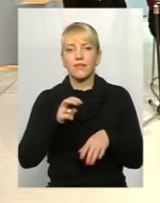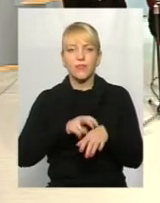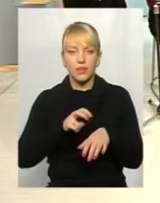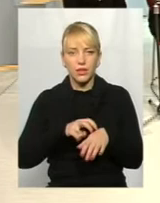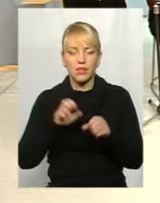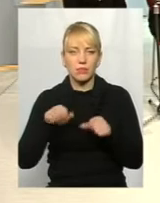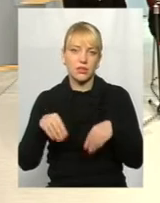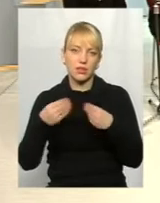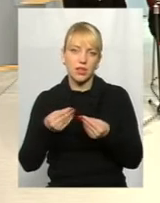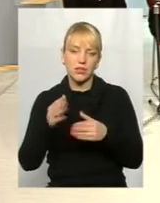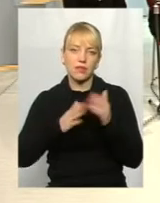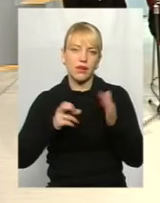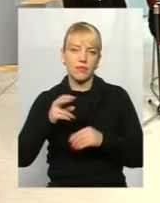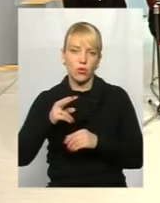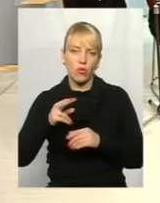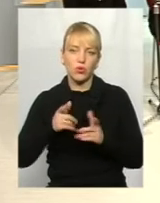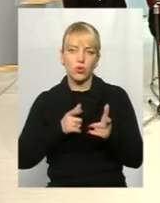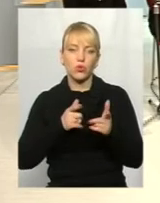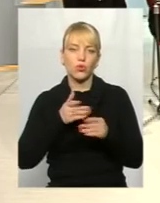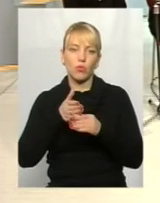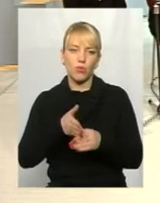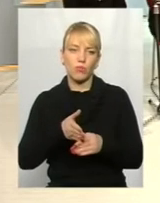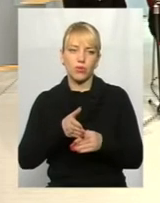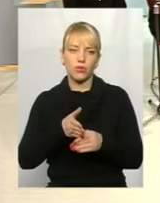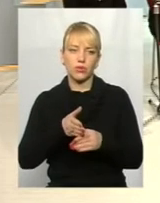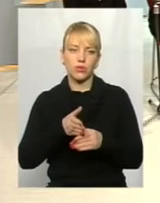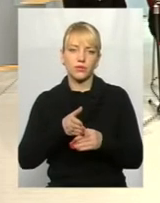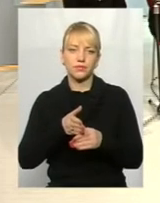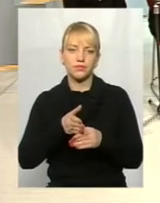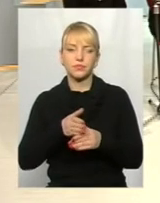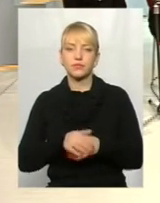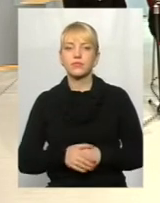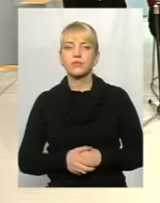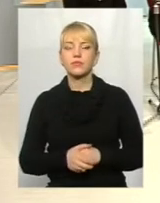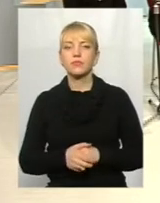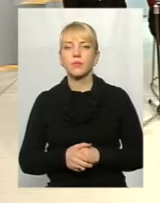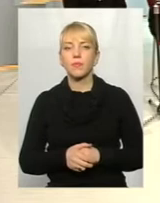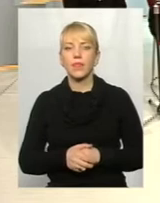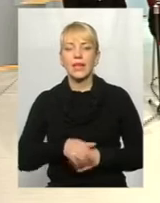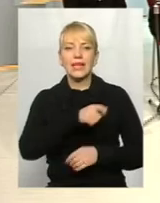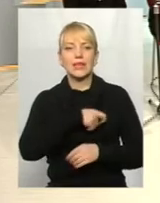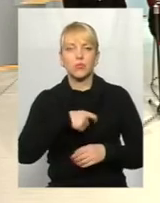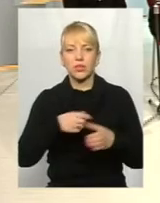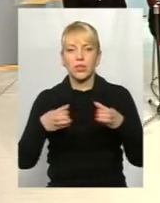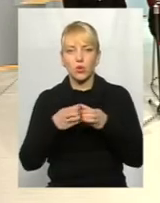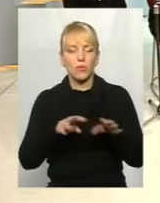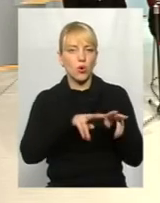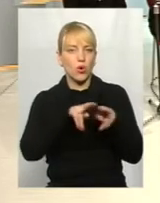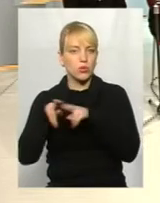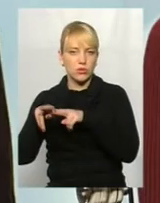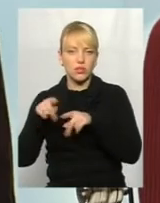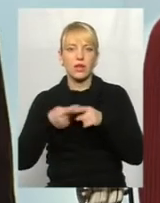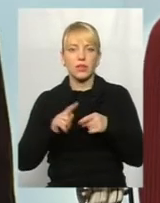надати кваліфіковану допомогу на своїй направинній ланці. Ви знаєте, депутатський корпус одностайний в тому, що